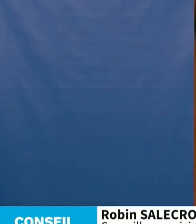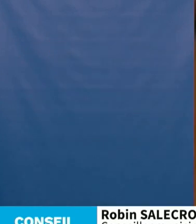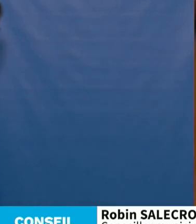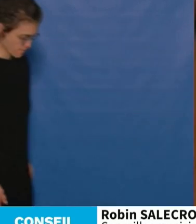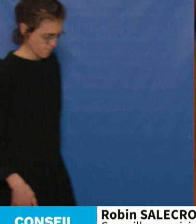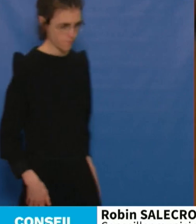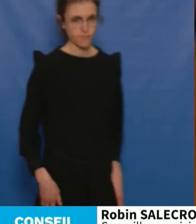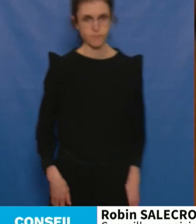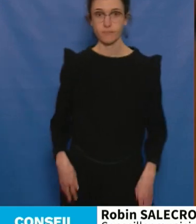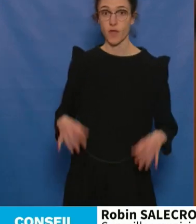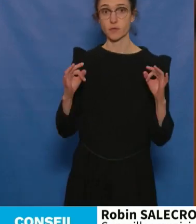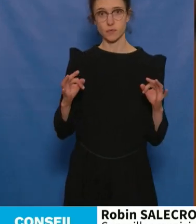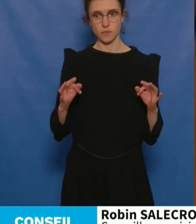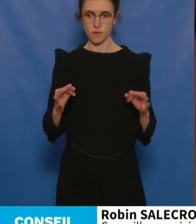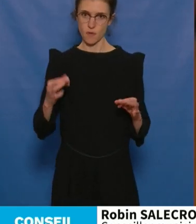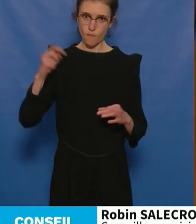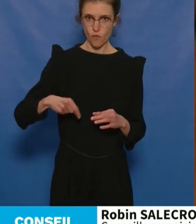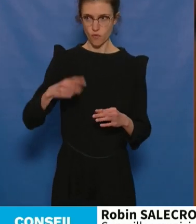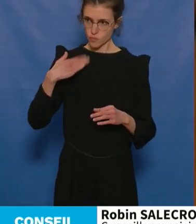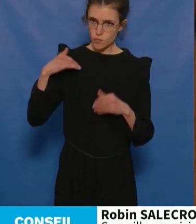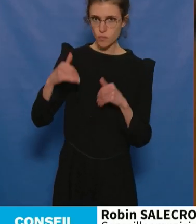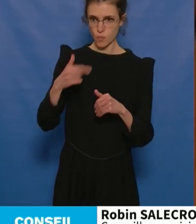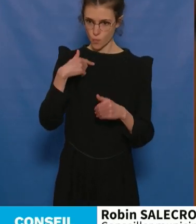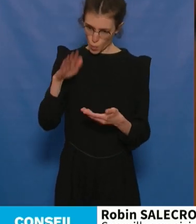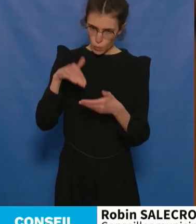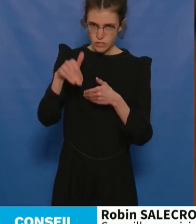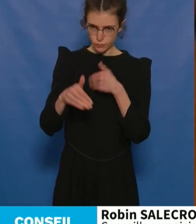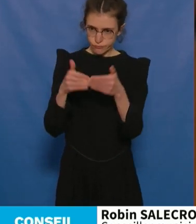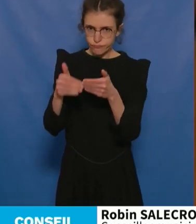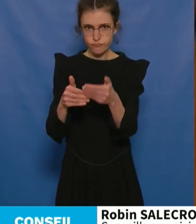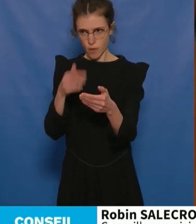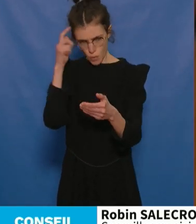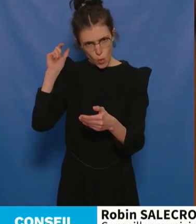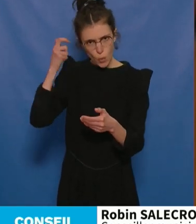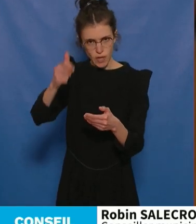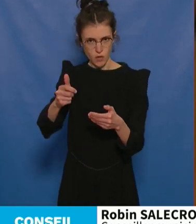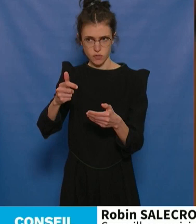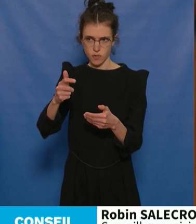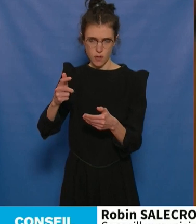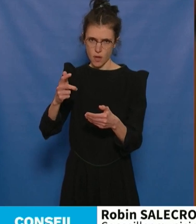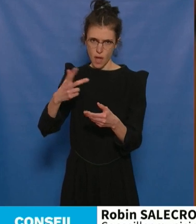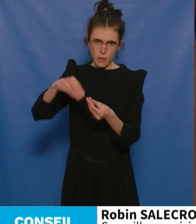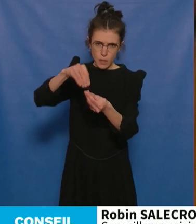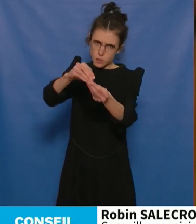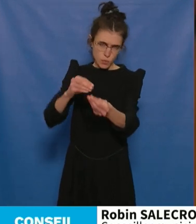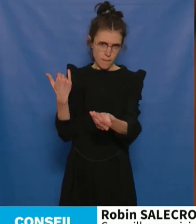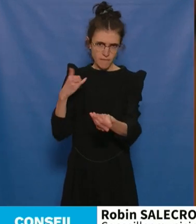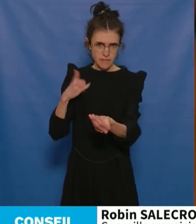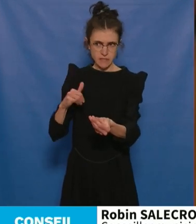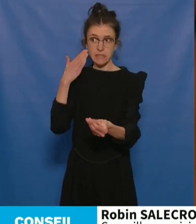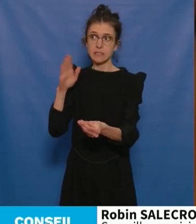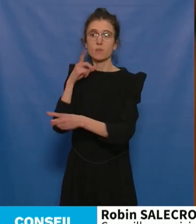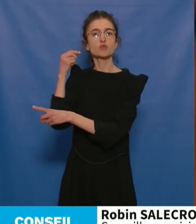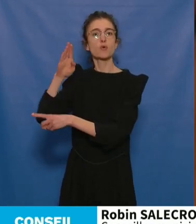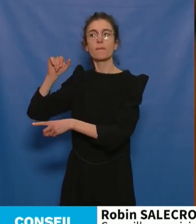cohérence. Nous assumons de faire toujours plus. Et vous, en termes de cohérence, il va falloir aussi nous dire les choses, M. Benvel. Parce que vous nous dites qu'on n'en